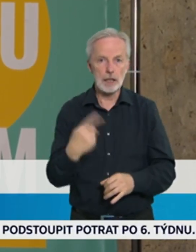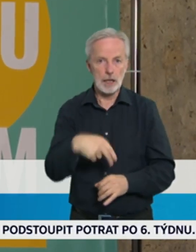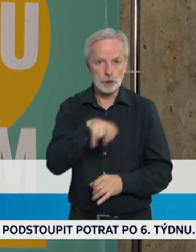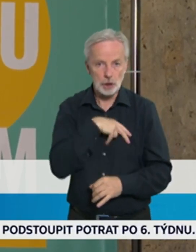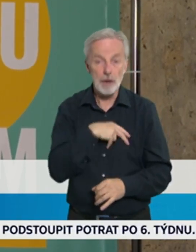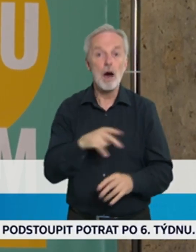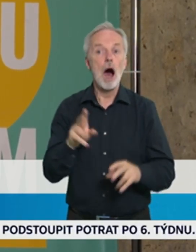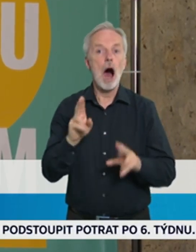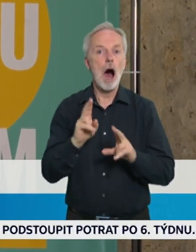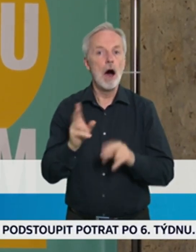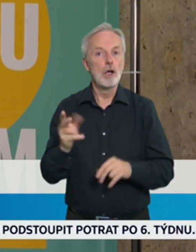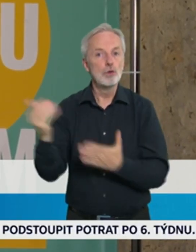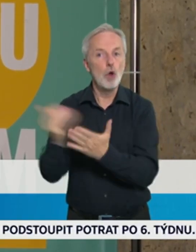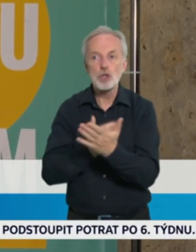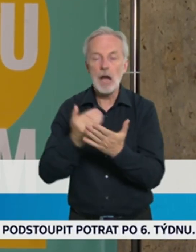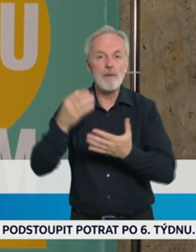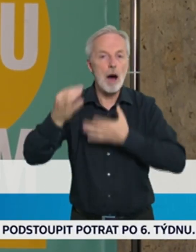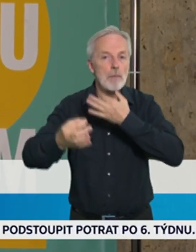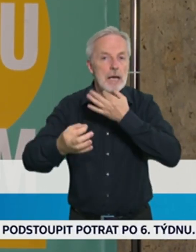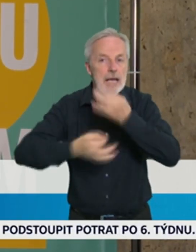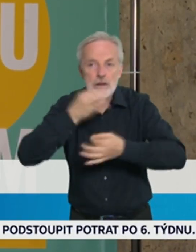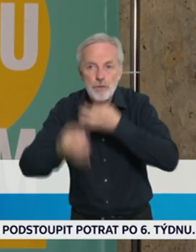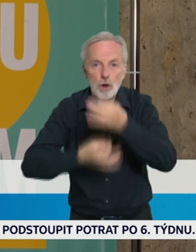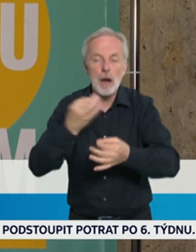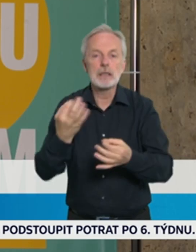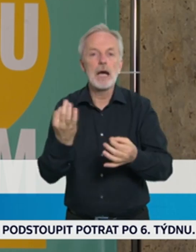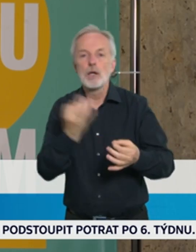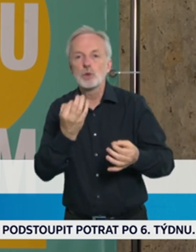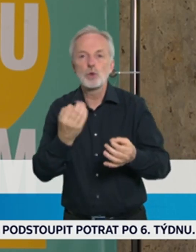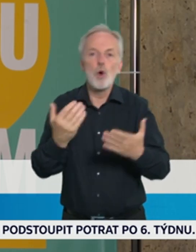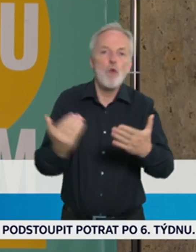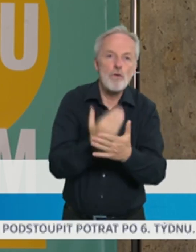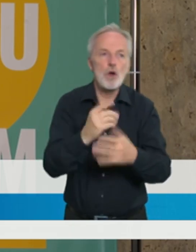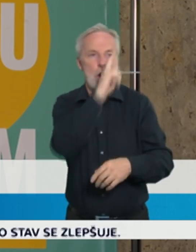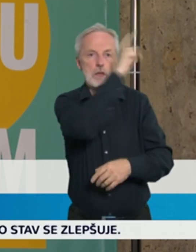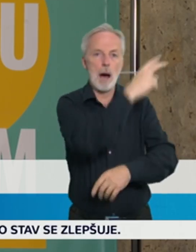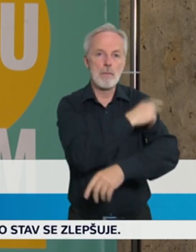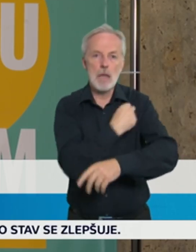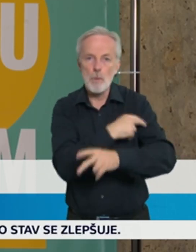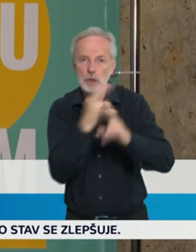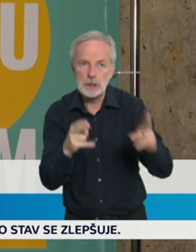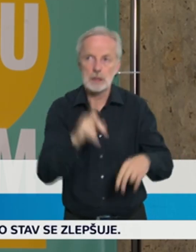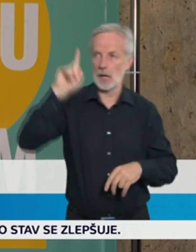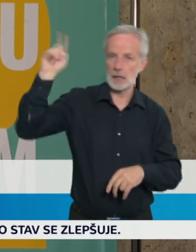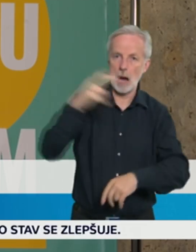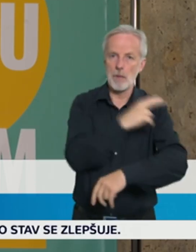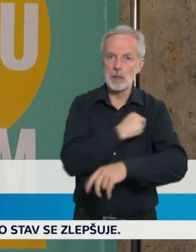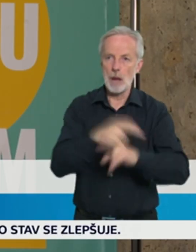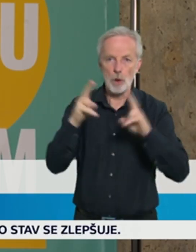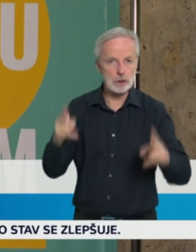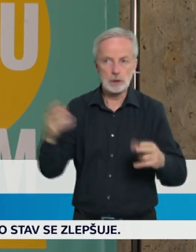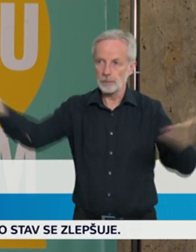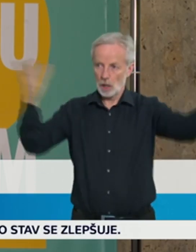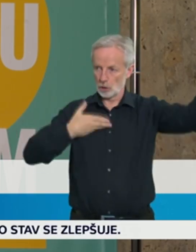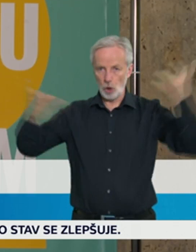informacím, co se děje ve kterých nemocnicích. Takže skutečně ty data máme velmi přesná, velmi aktuální. A z